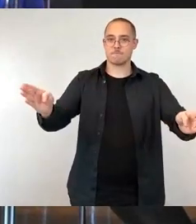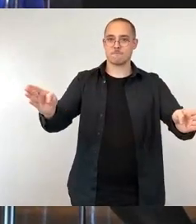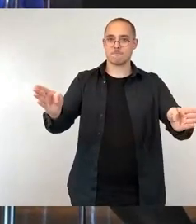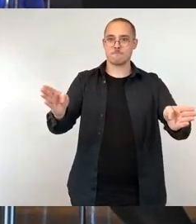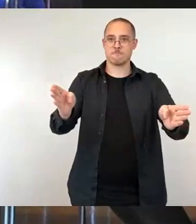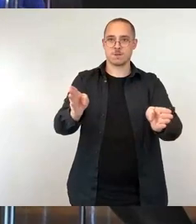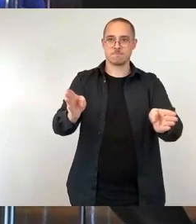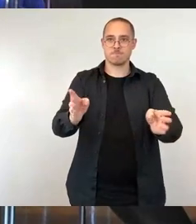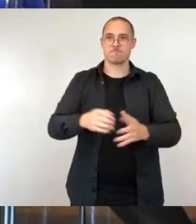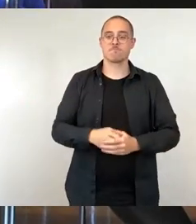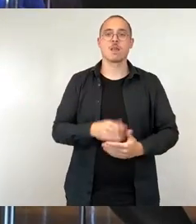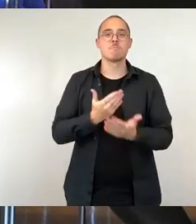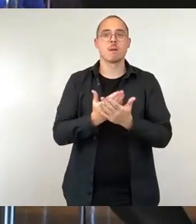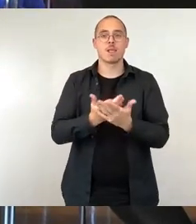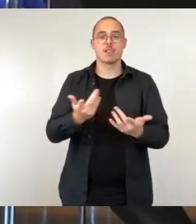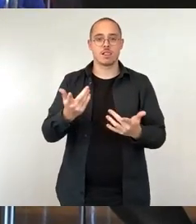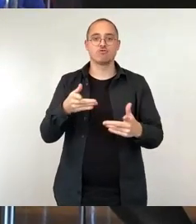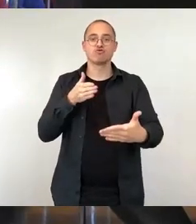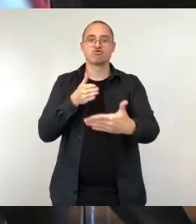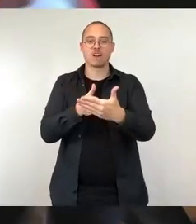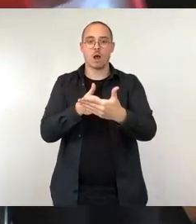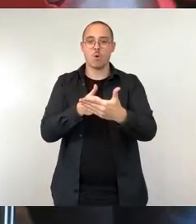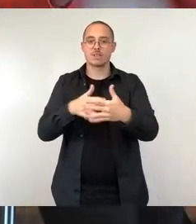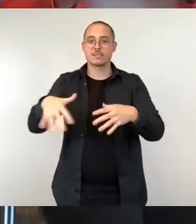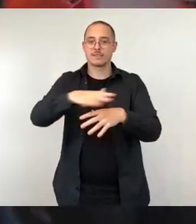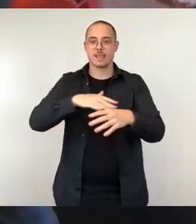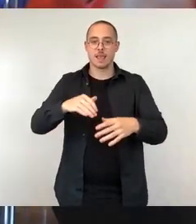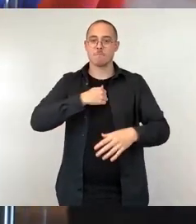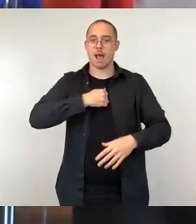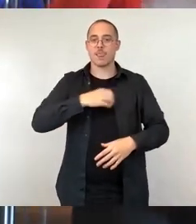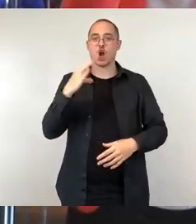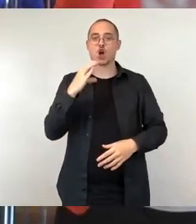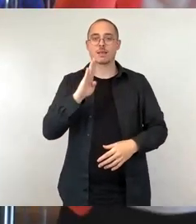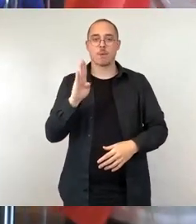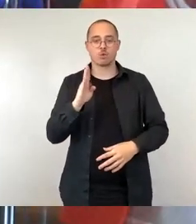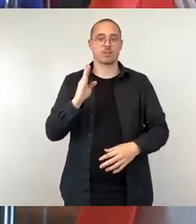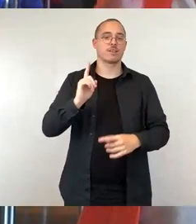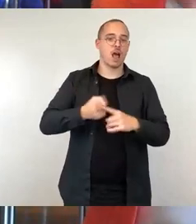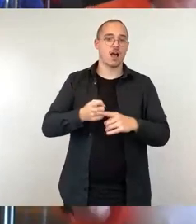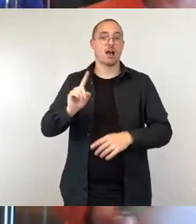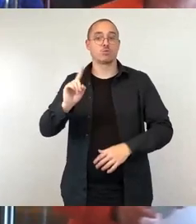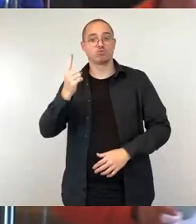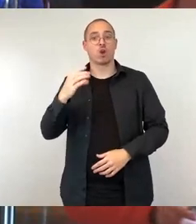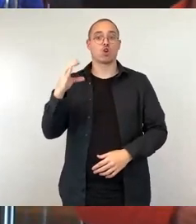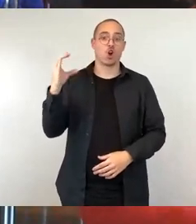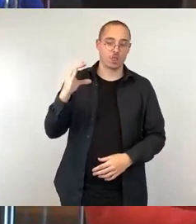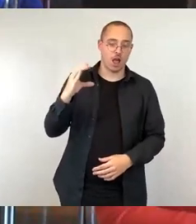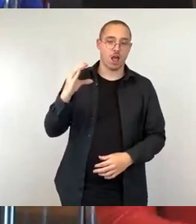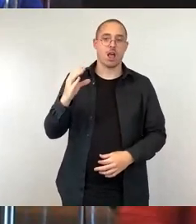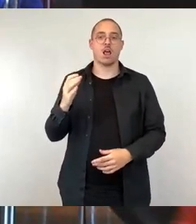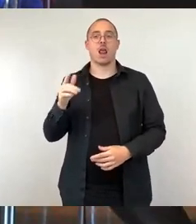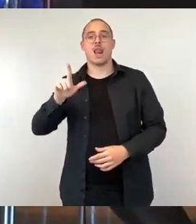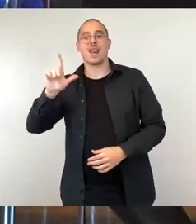auch die Freibäder Wastra und Kotta, sowie das Waldbad Langebrück und das Luftbad Döltschen erst am